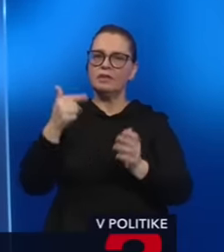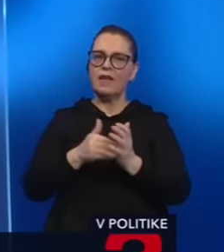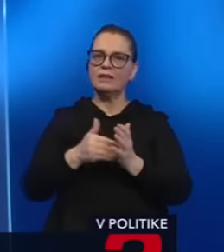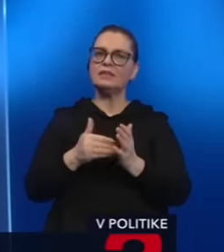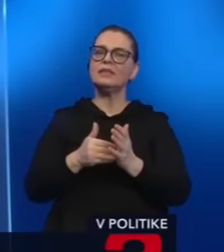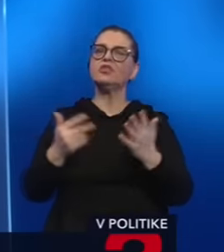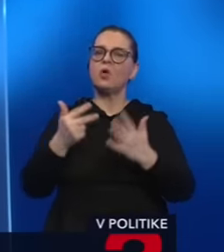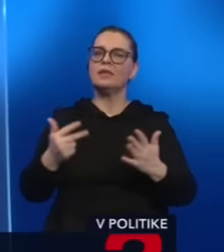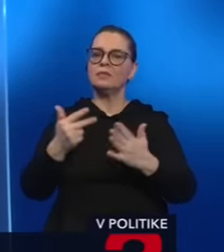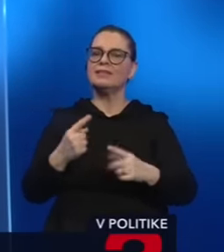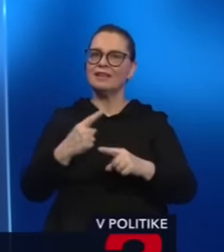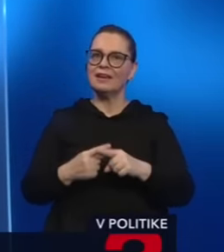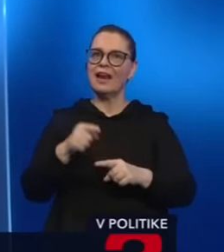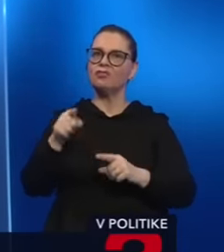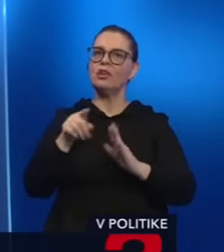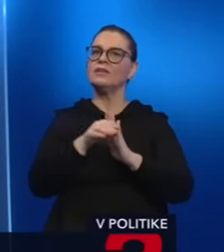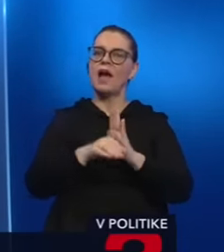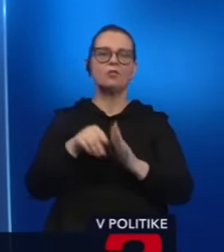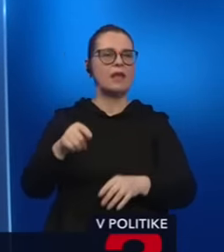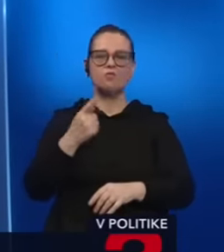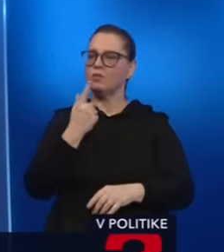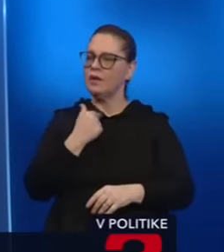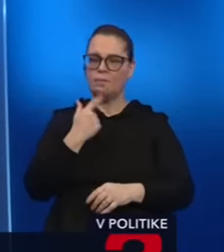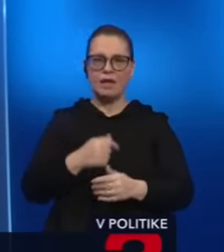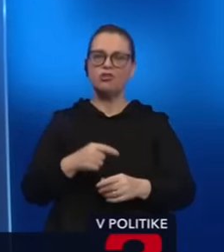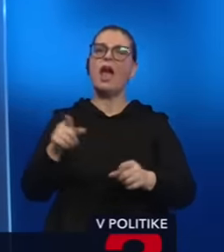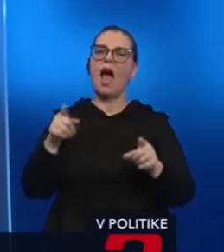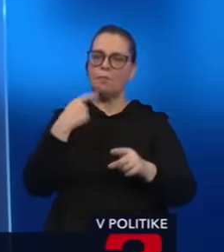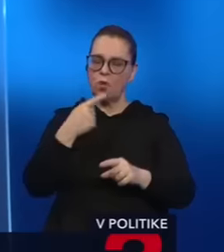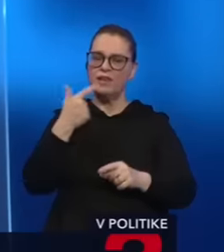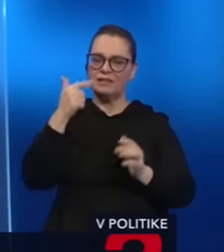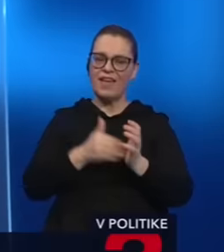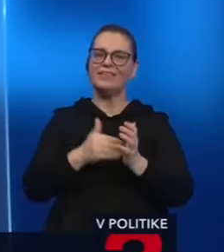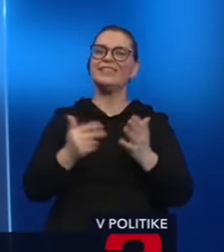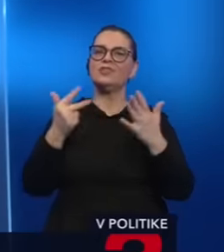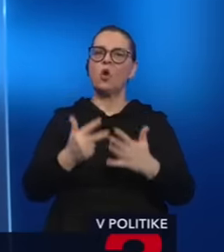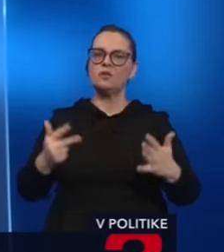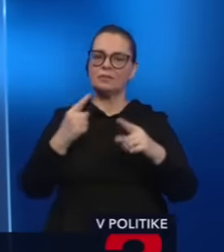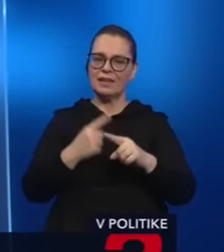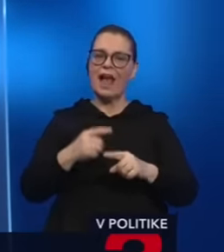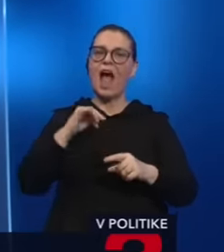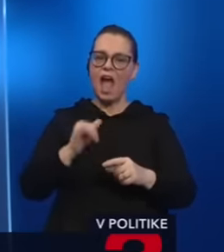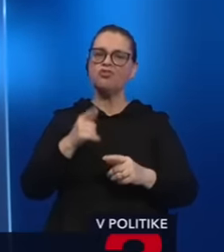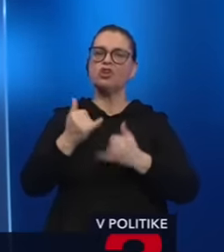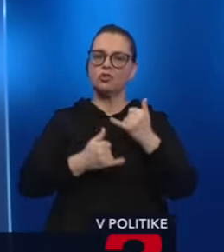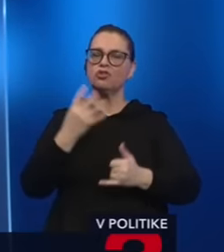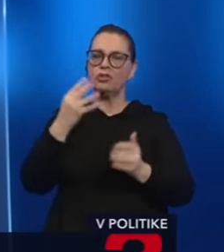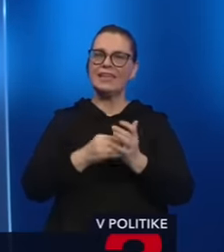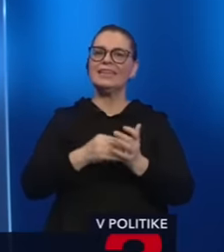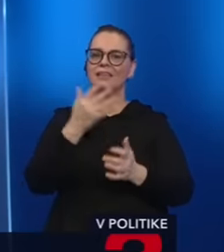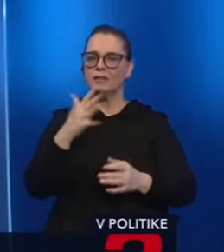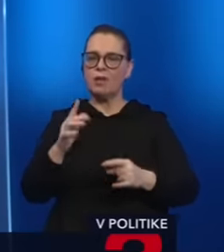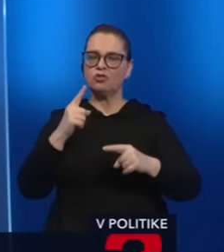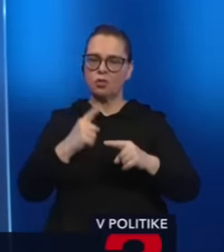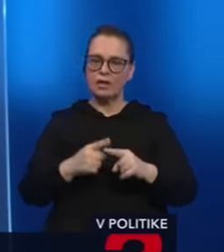2080 krát, že mu sa ten zákon nepačí, tak ak to povie ešte 4500 krát a bude to trvať